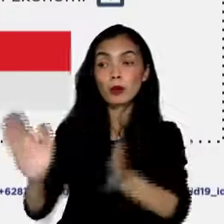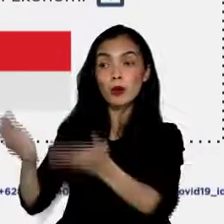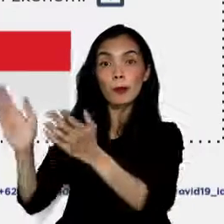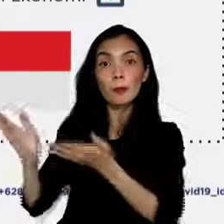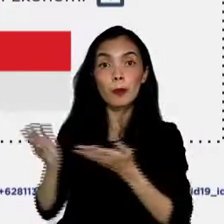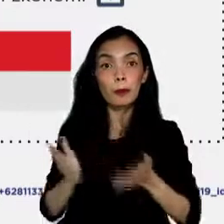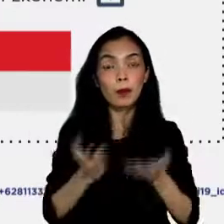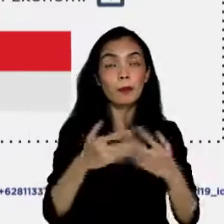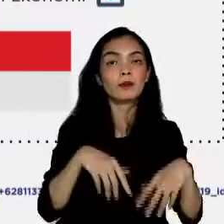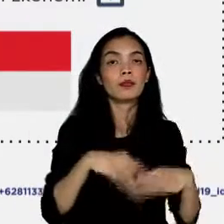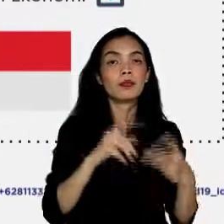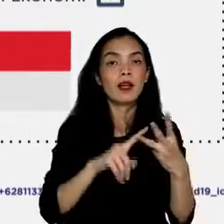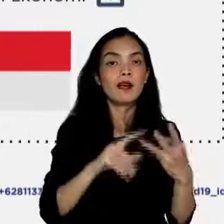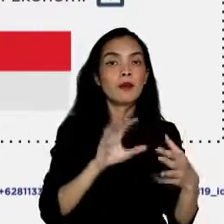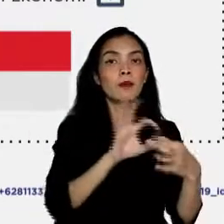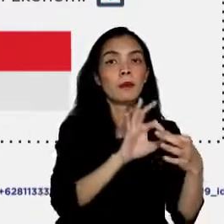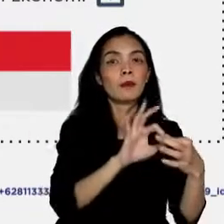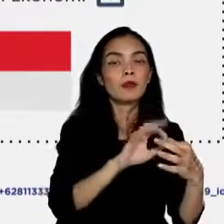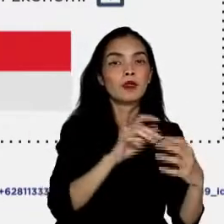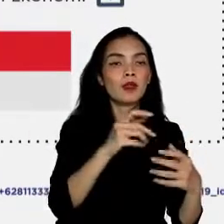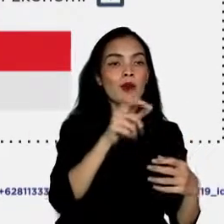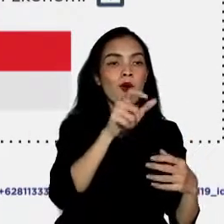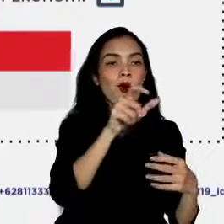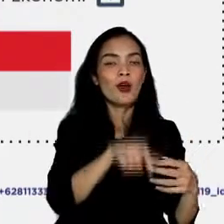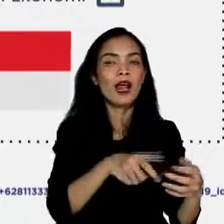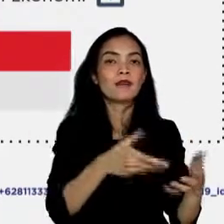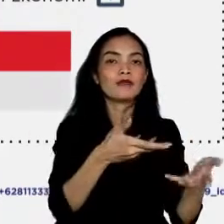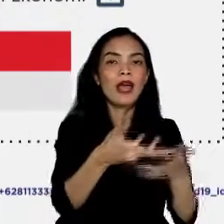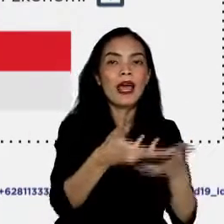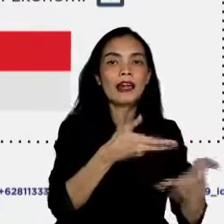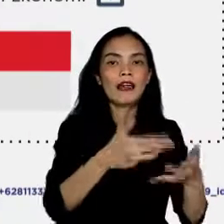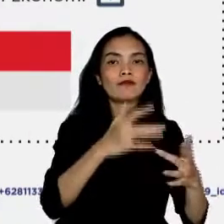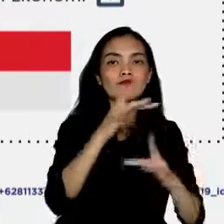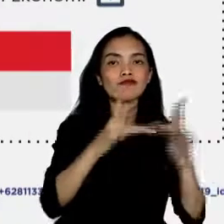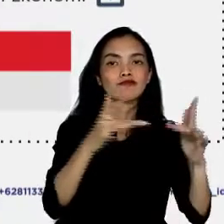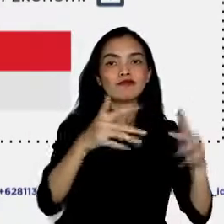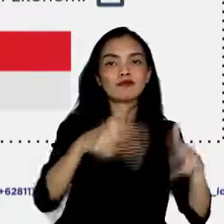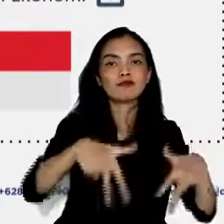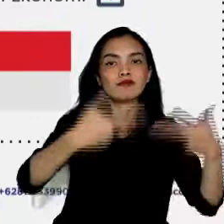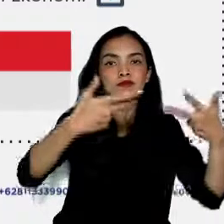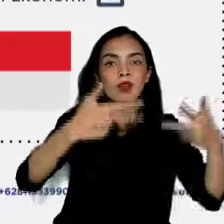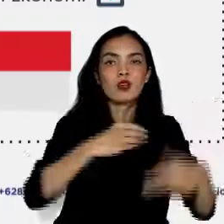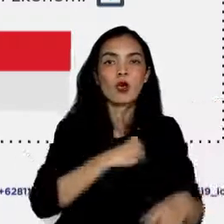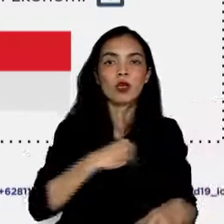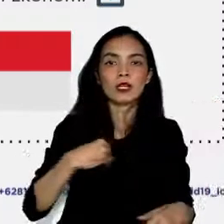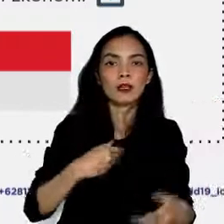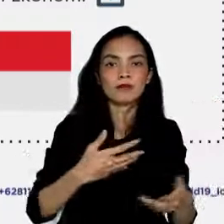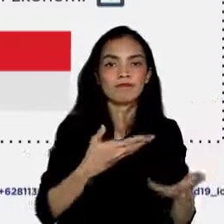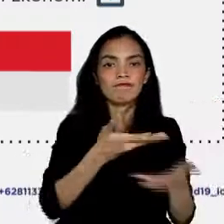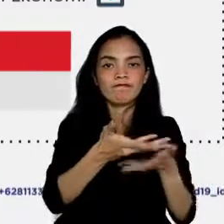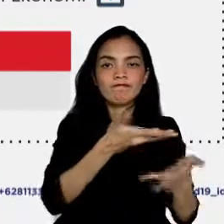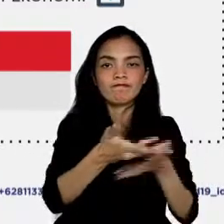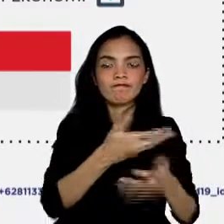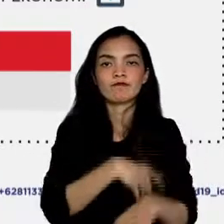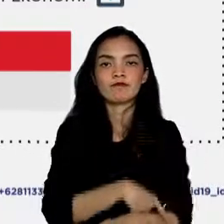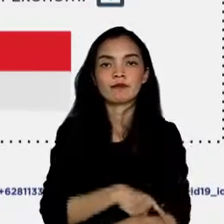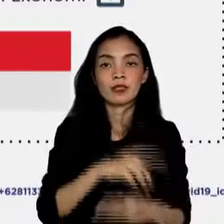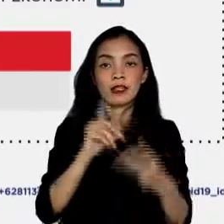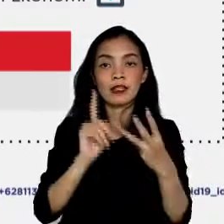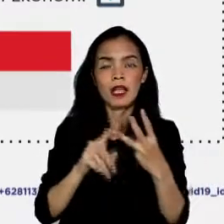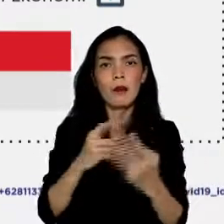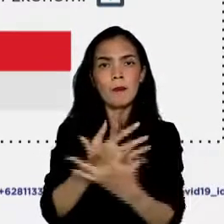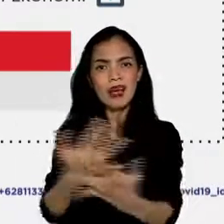penyedia jasa telemedicine. Yang ketiga, aspirasi dan perilaku masyarakat, yaitu nampak adanya tren